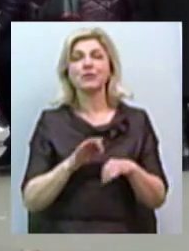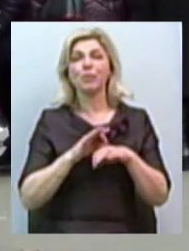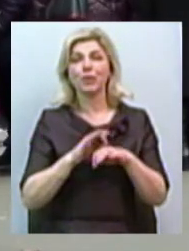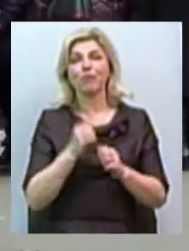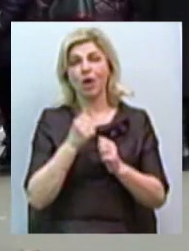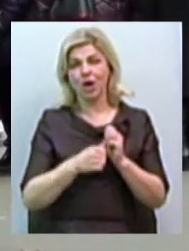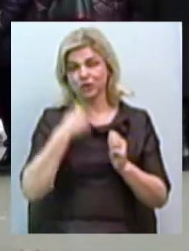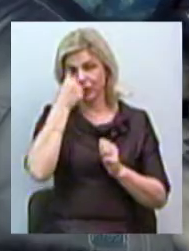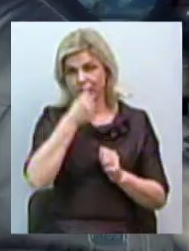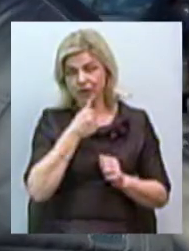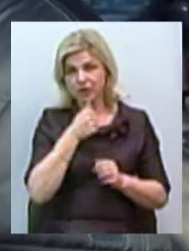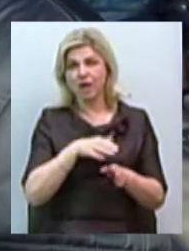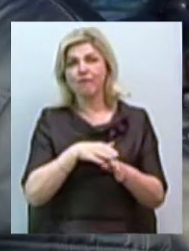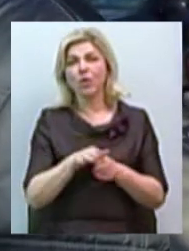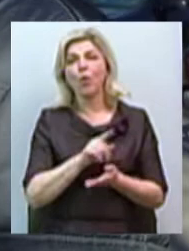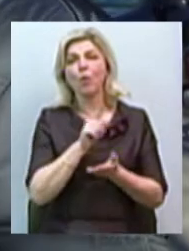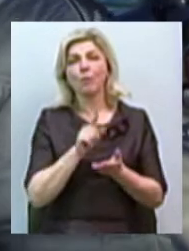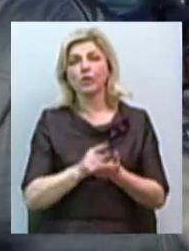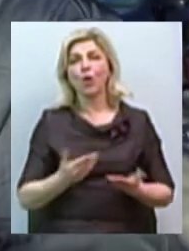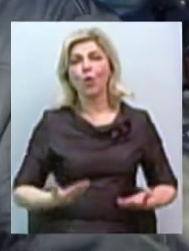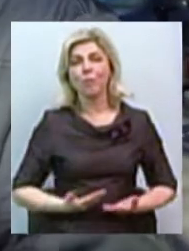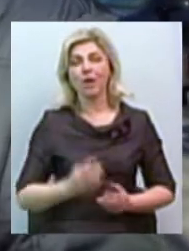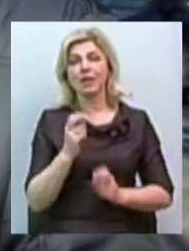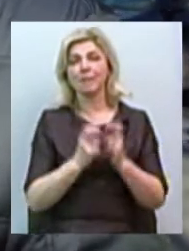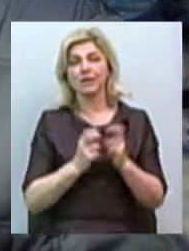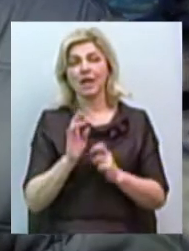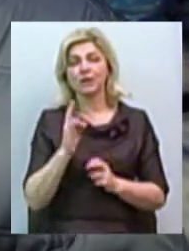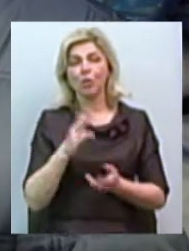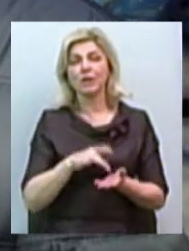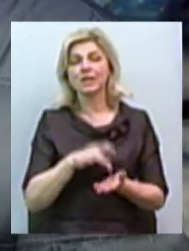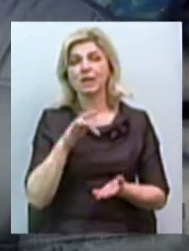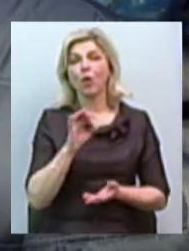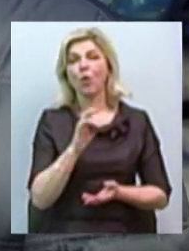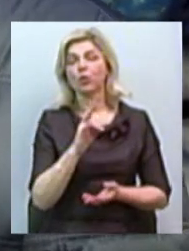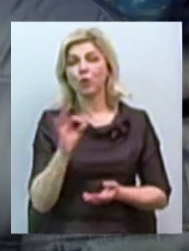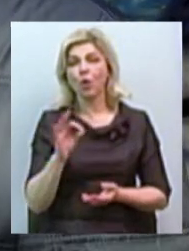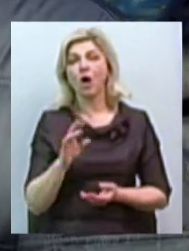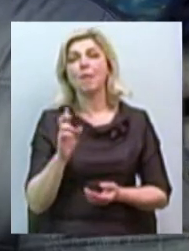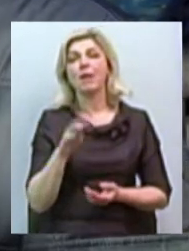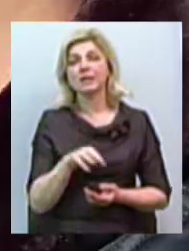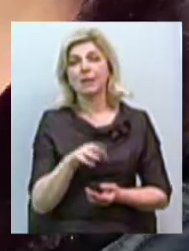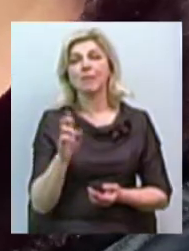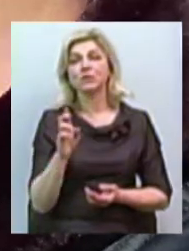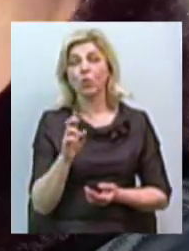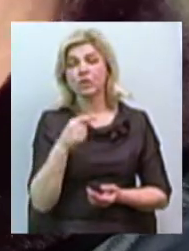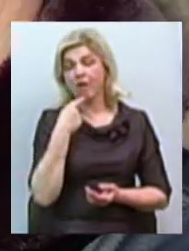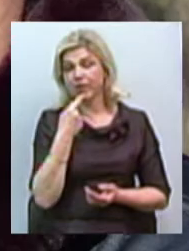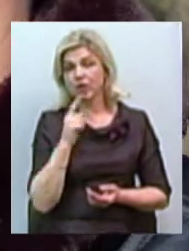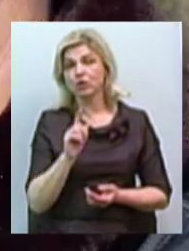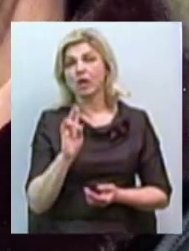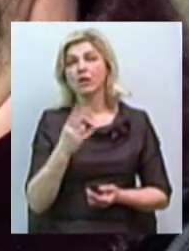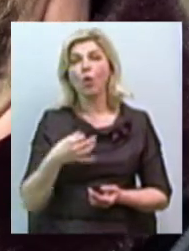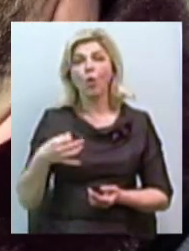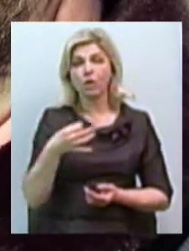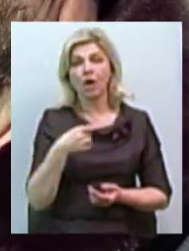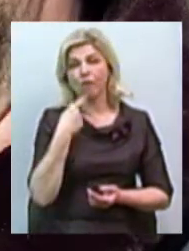Виконуючи обов'язки директора комунального некомерційного підприємства Миколаївський обласний центр онкології Максим Безносенко говорить, Миколаївська входить у п